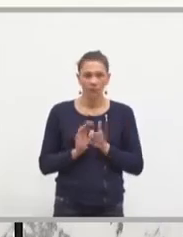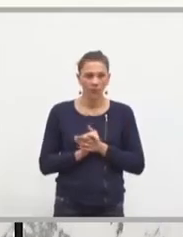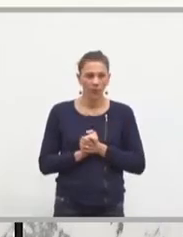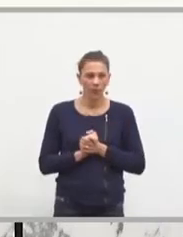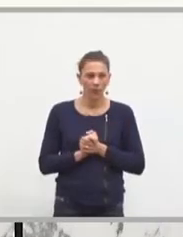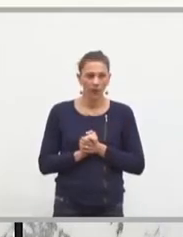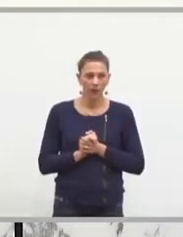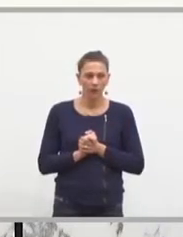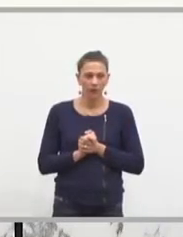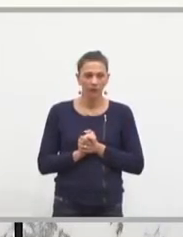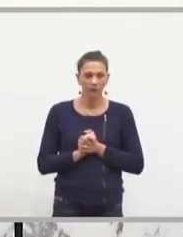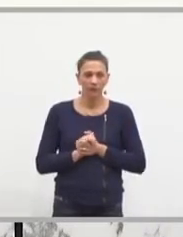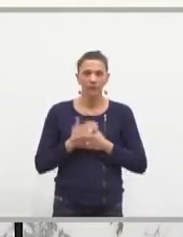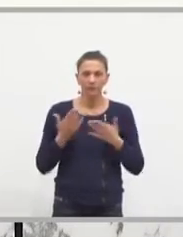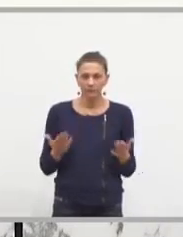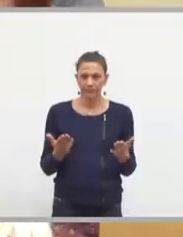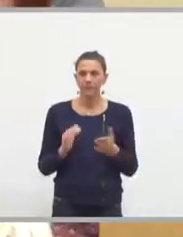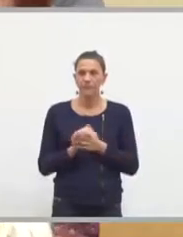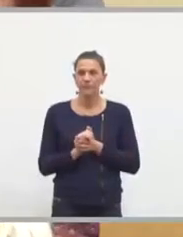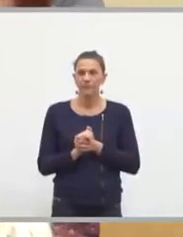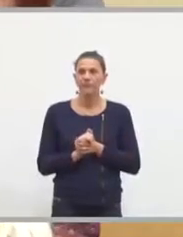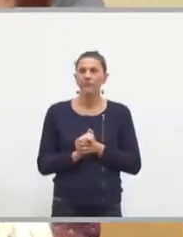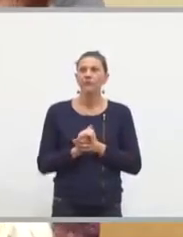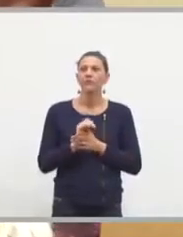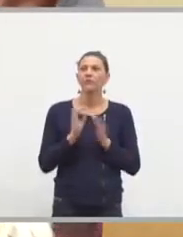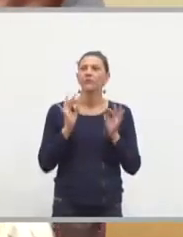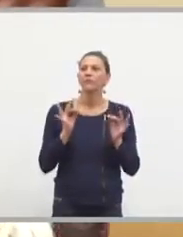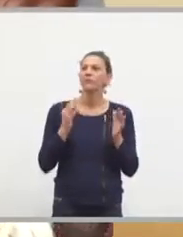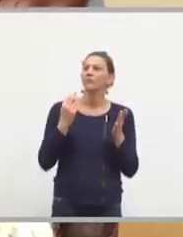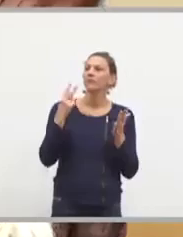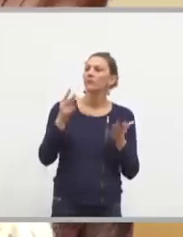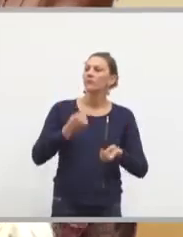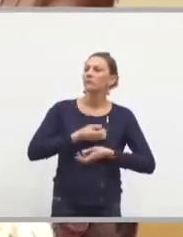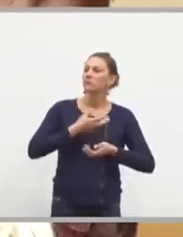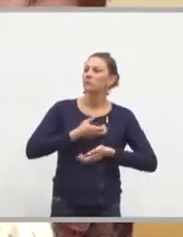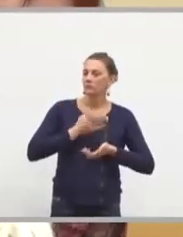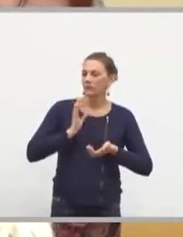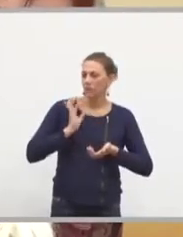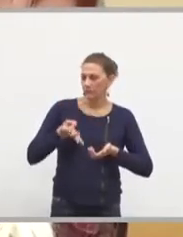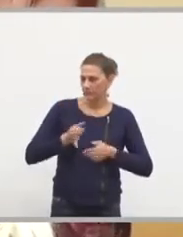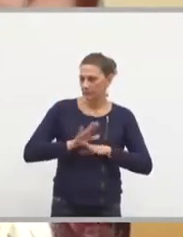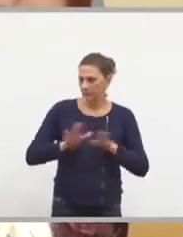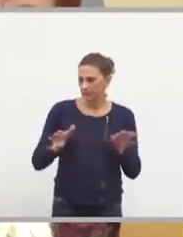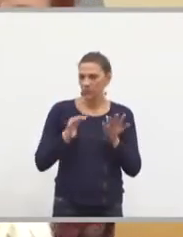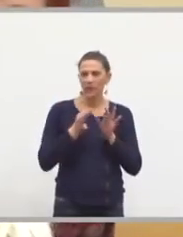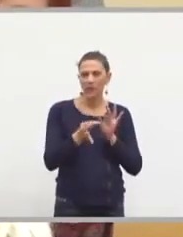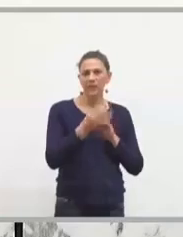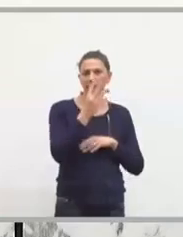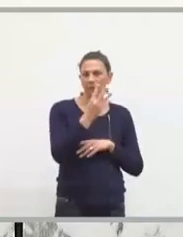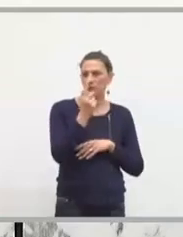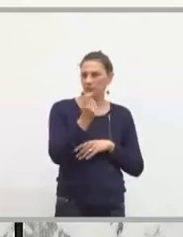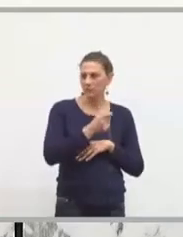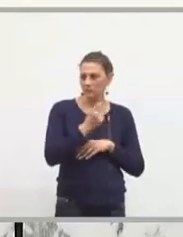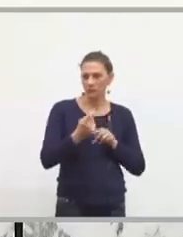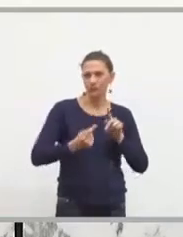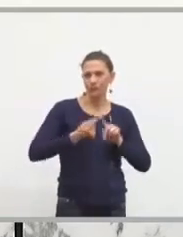Sur la première partie de votre propos, oui, la ligne 4 est un élément de la ligne 5. C'est pour ça que